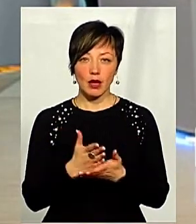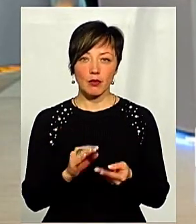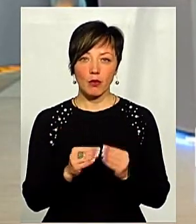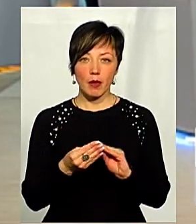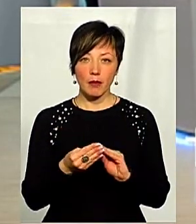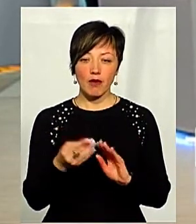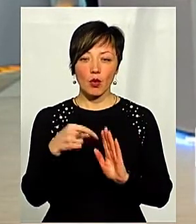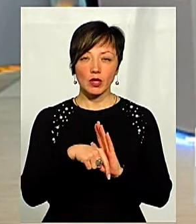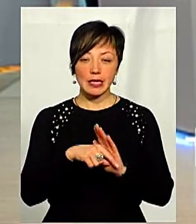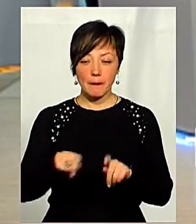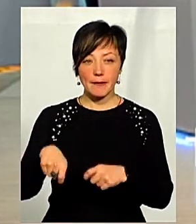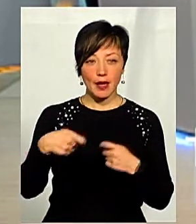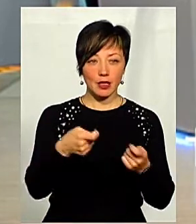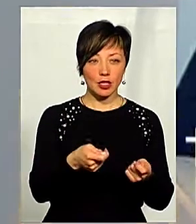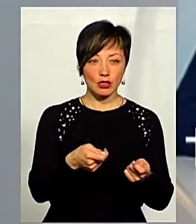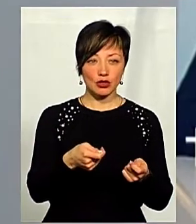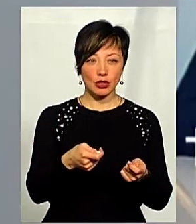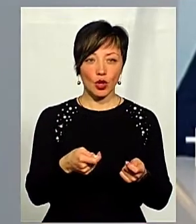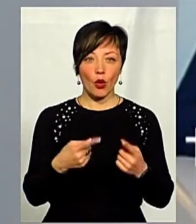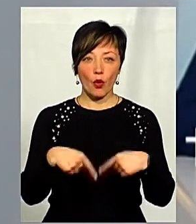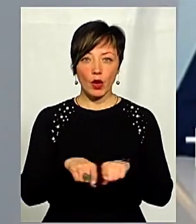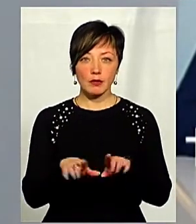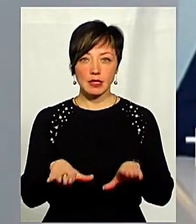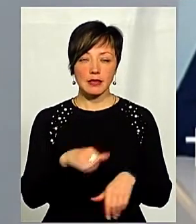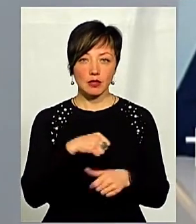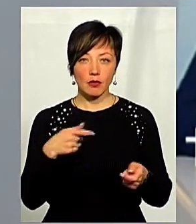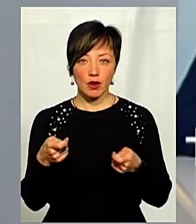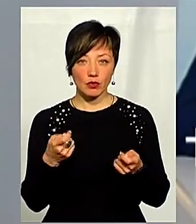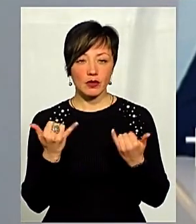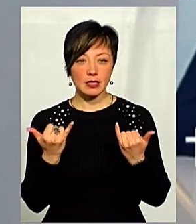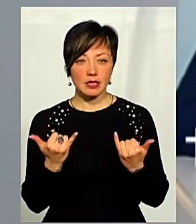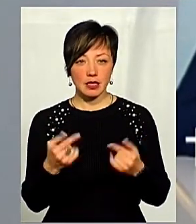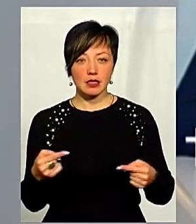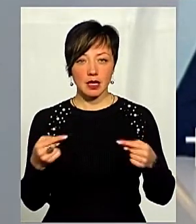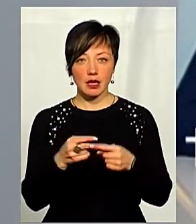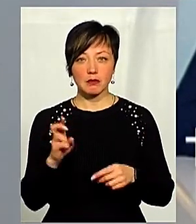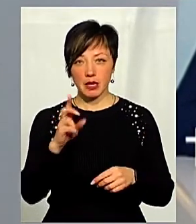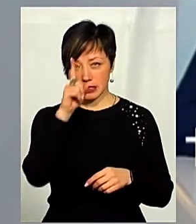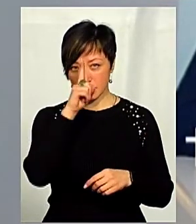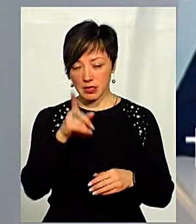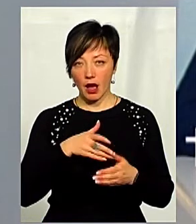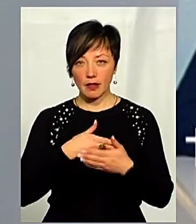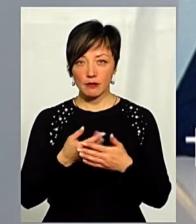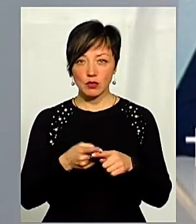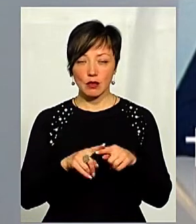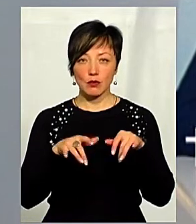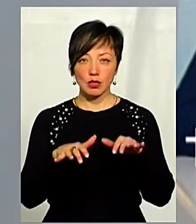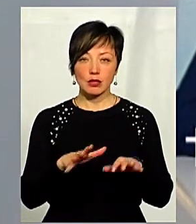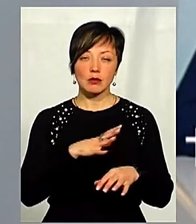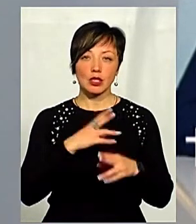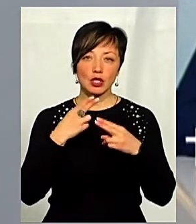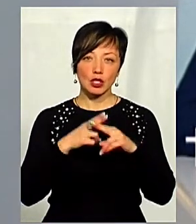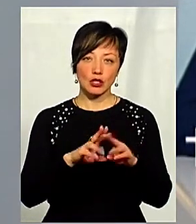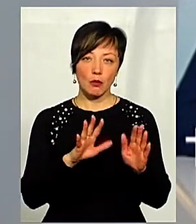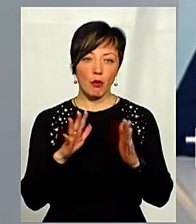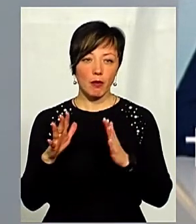проблема саме в контексті передачі до органів місцевого самоврядування. Зараз, якраз з березня місяць, ми активізуємо цей процес, бо там були технічні